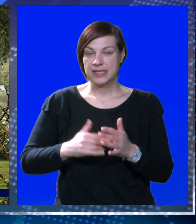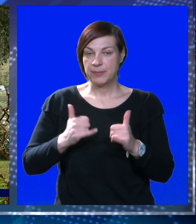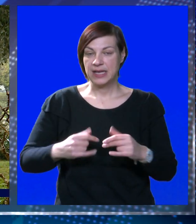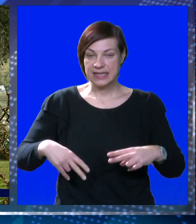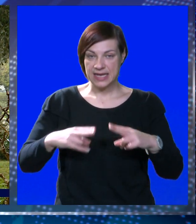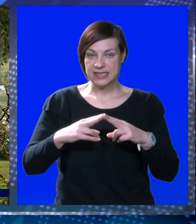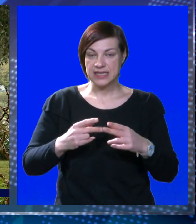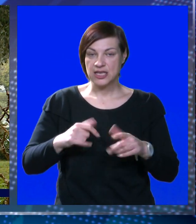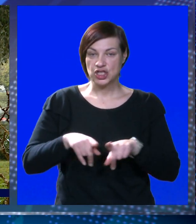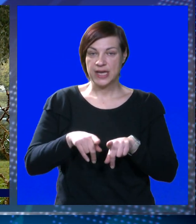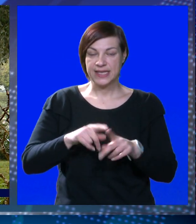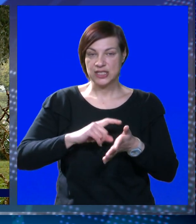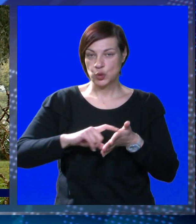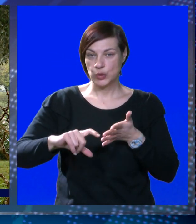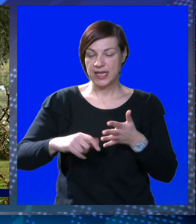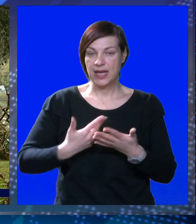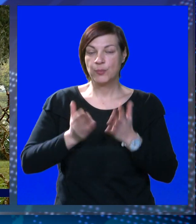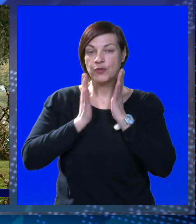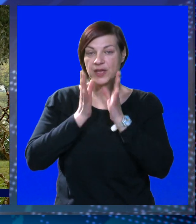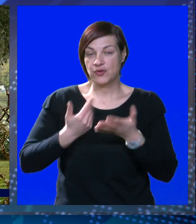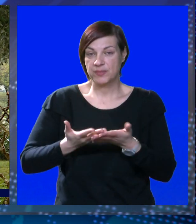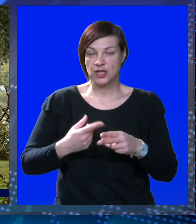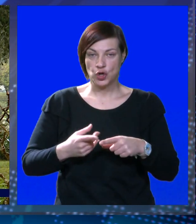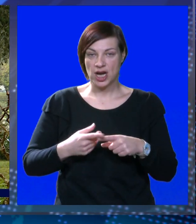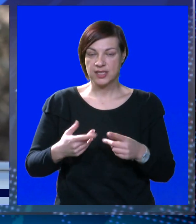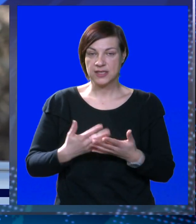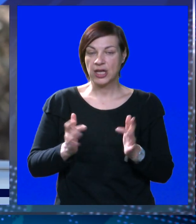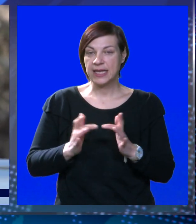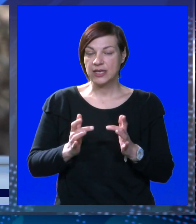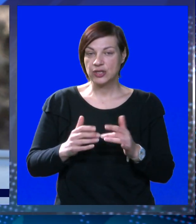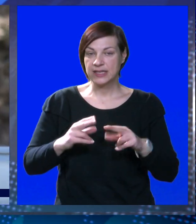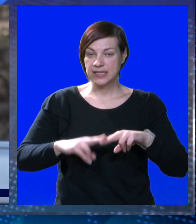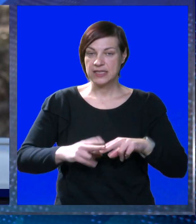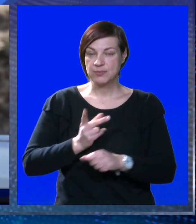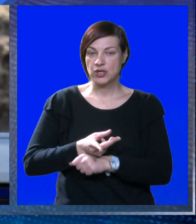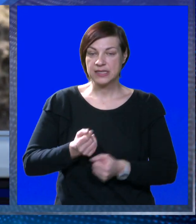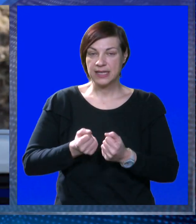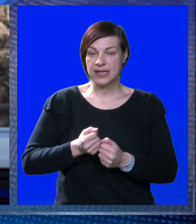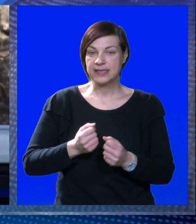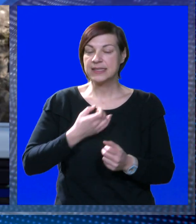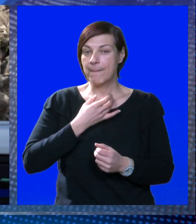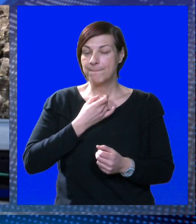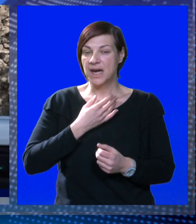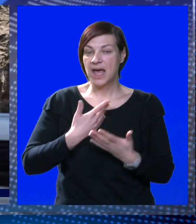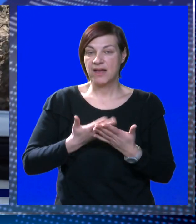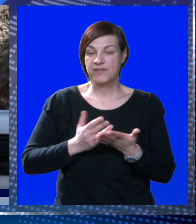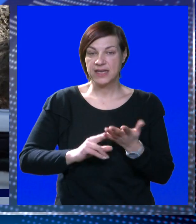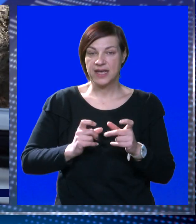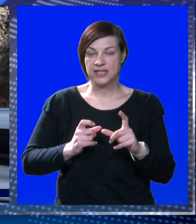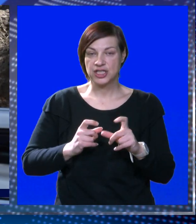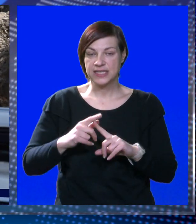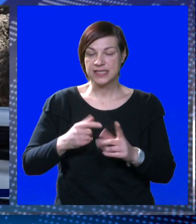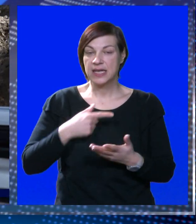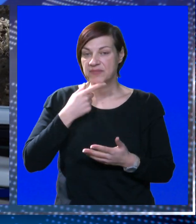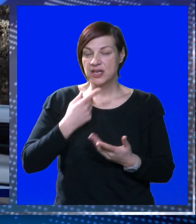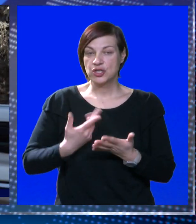trebali danas toliko dana naći s njim na istu temu, tako da vjerujem da je to razli. Kontaktirali smo i ostale taksiste, plavi, žuti i narančasti,